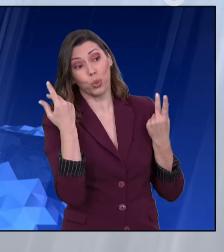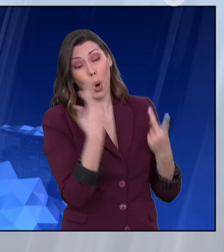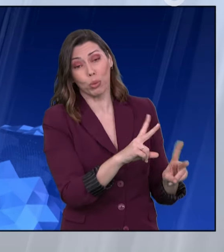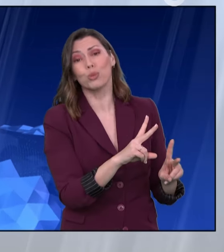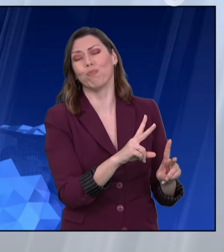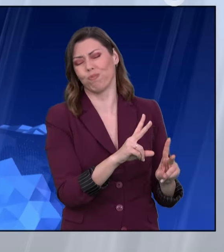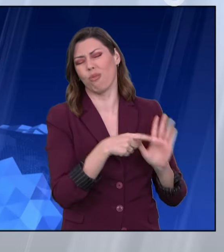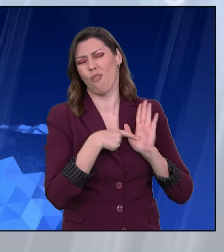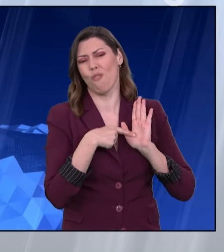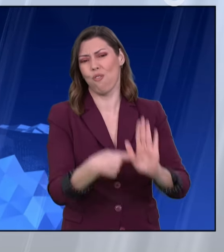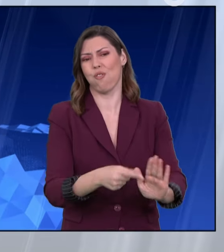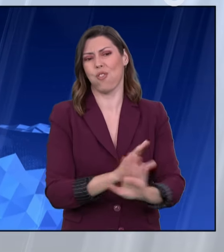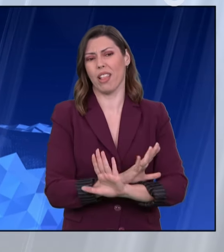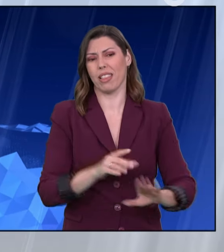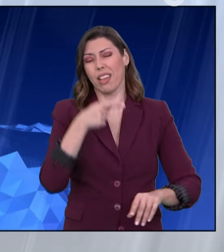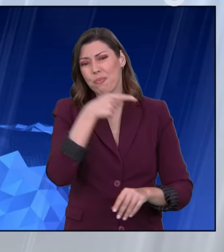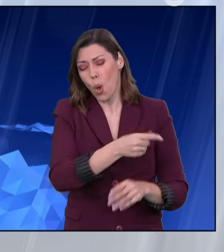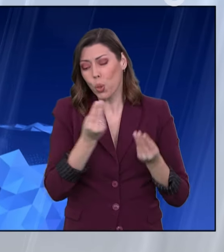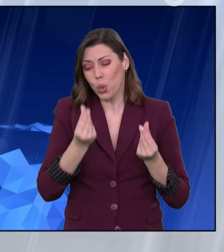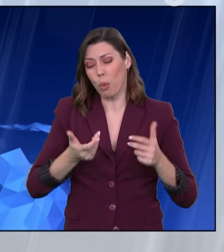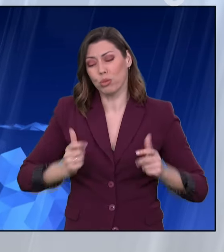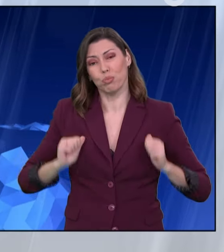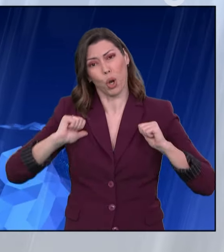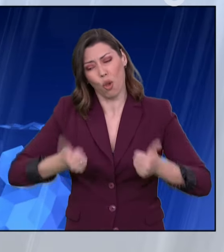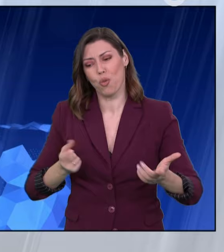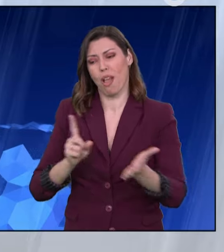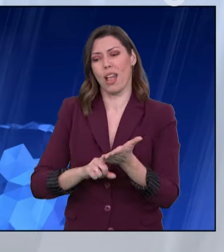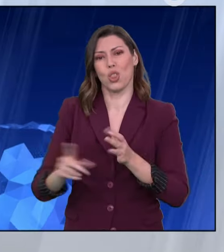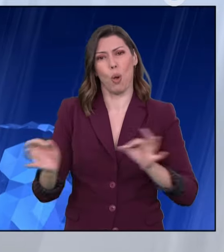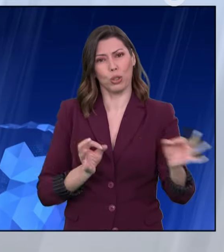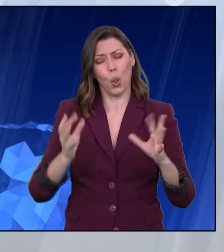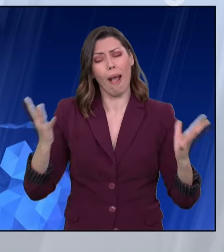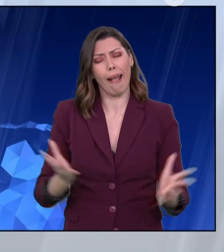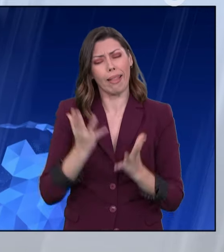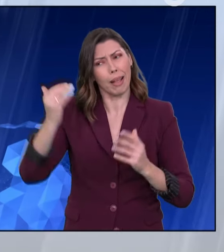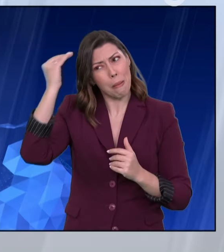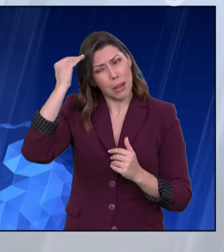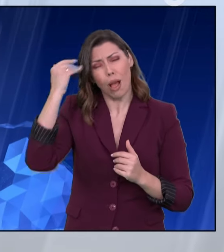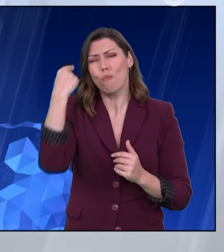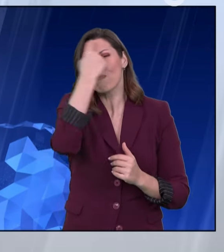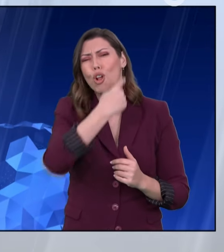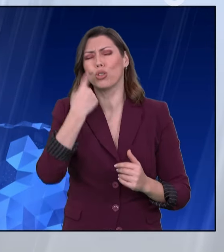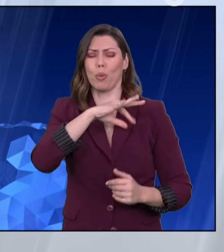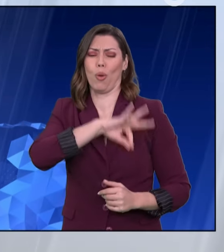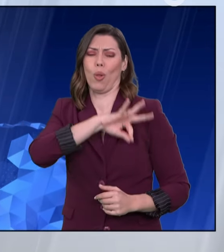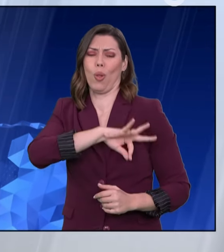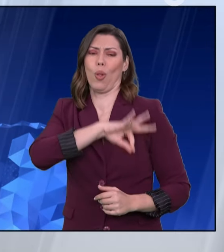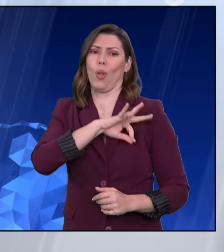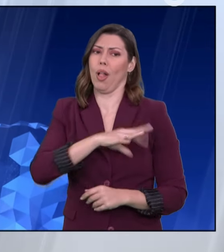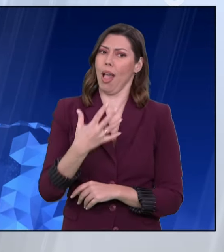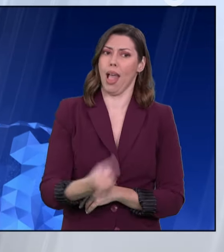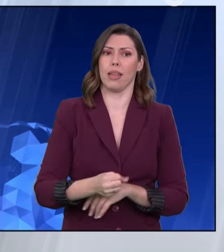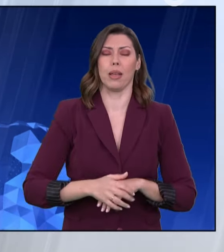η πρωτοβουλία του υποκρίπτει και προσωπική ιδιοτέλεια. Νέα Δημοκρατία ψήφισαν το 68%,